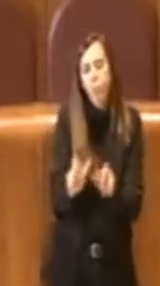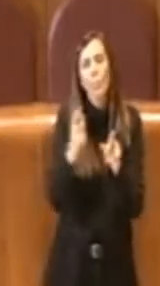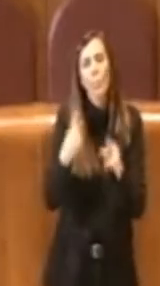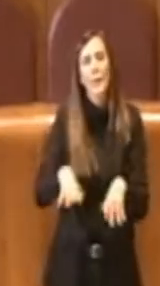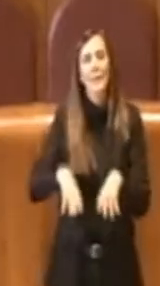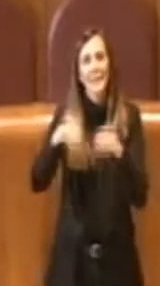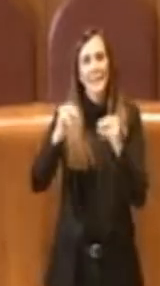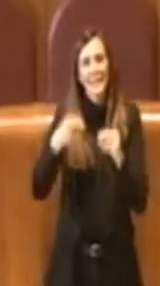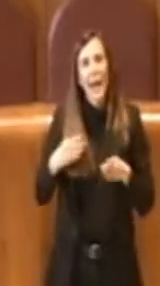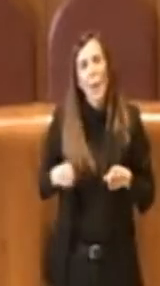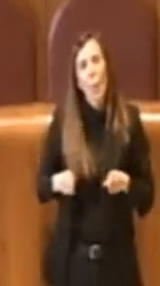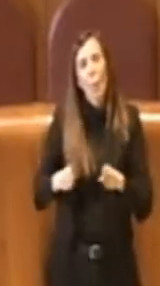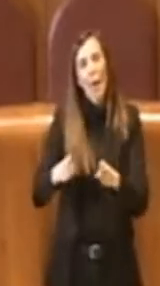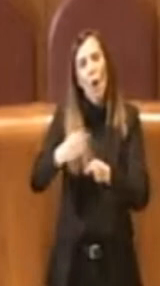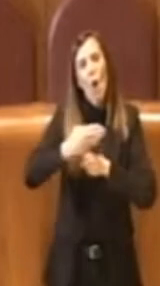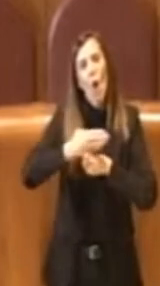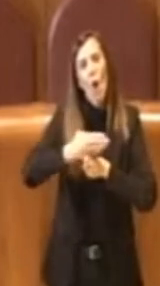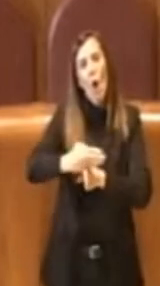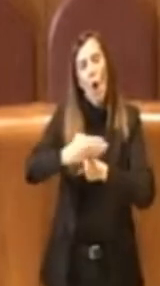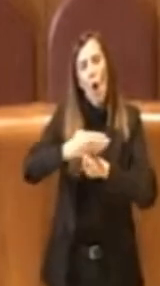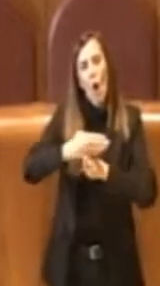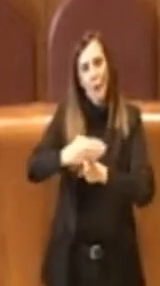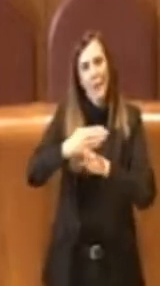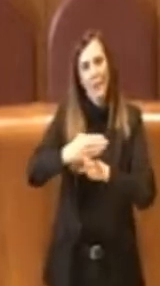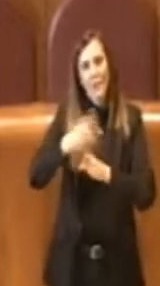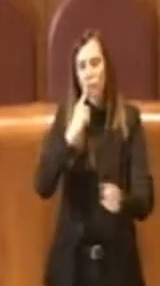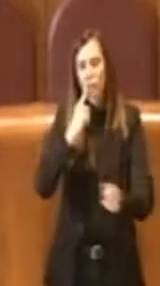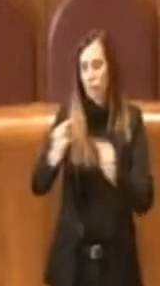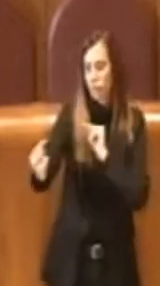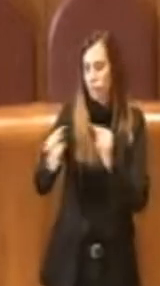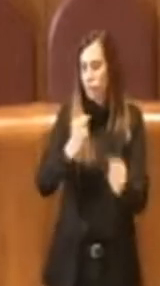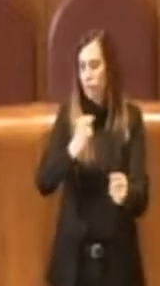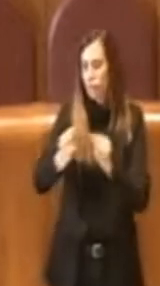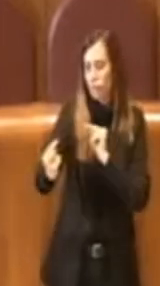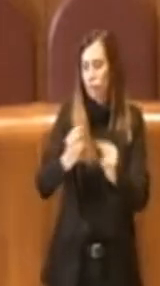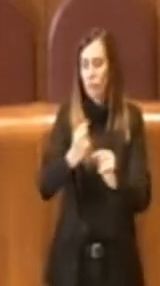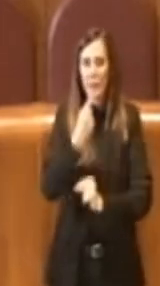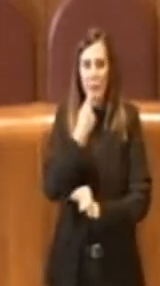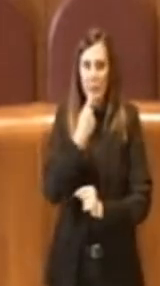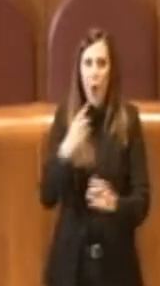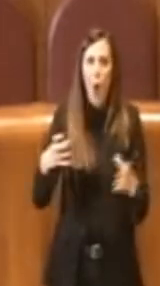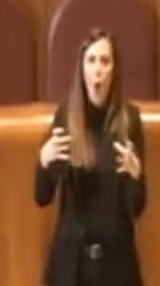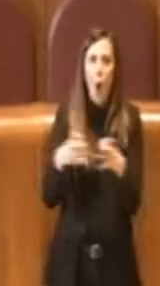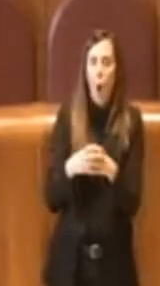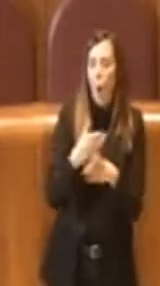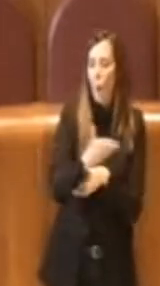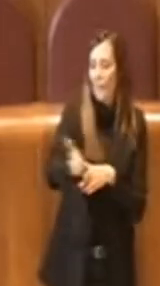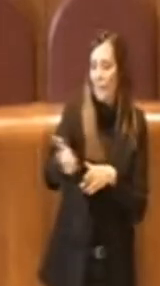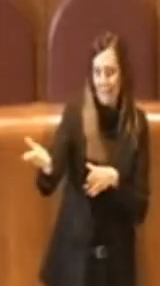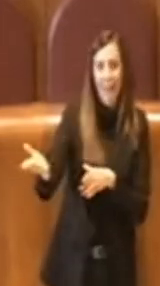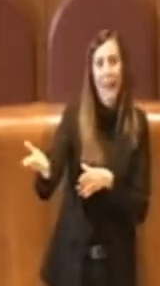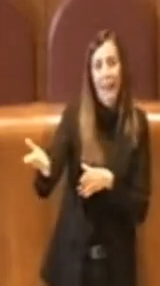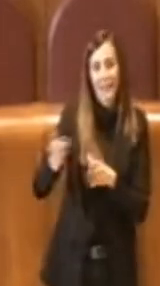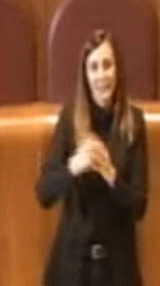percorso condiviso e di interazione con i comitati che anche oggi insomma ovviamente